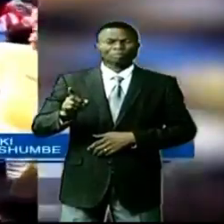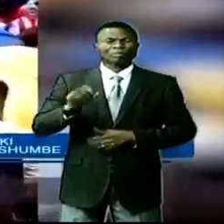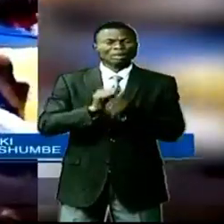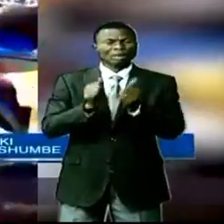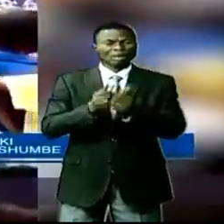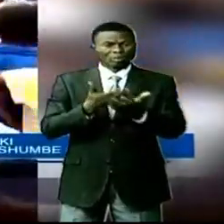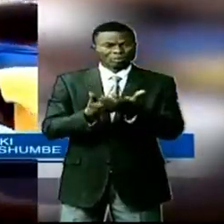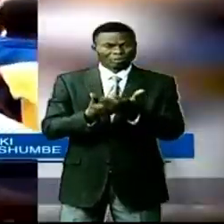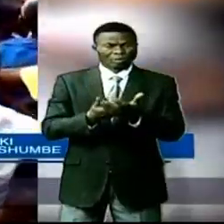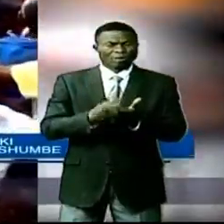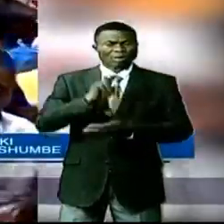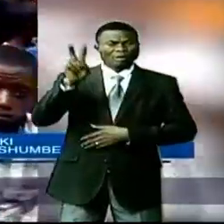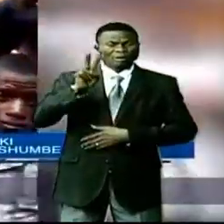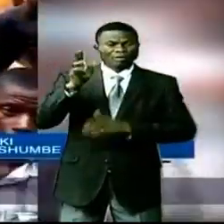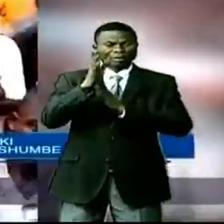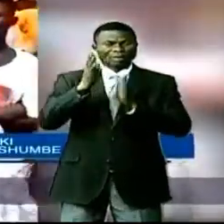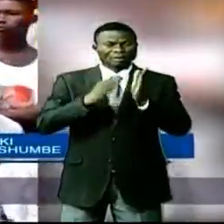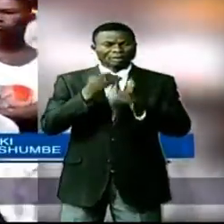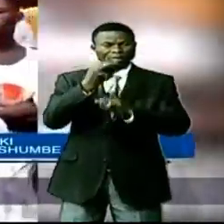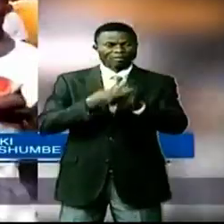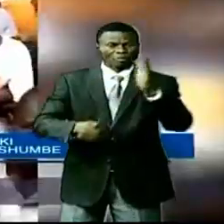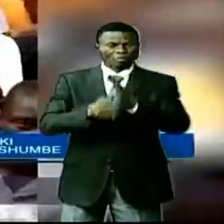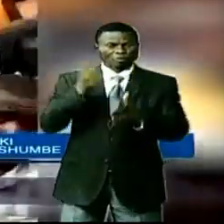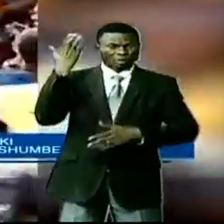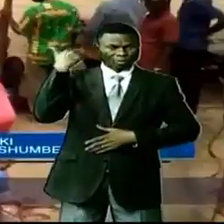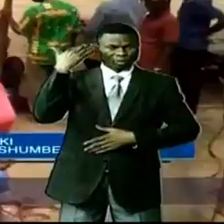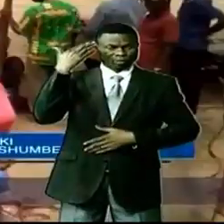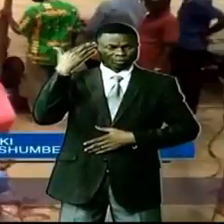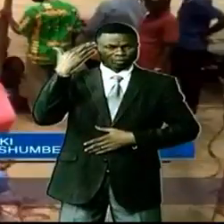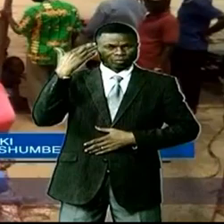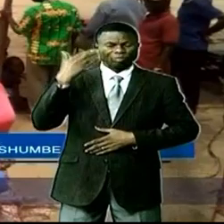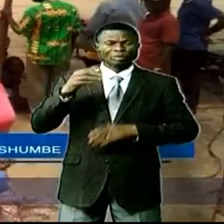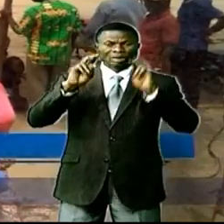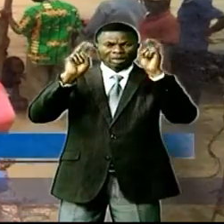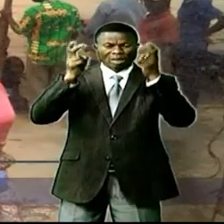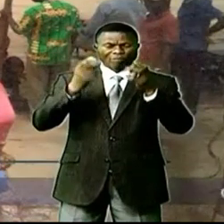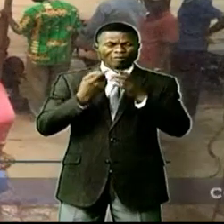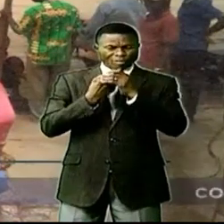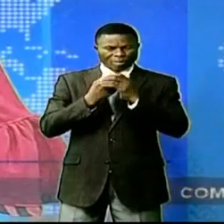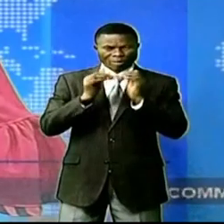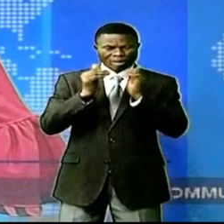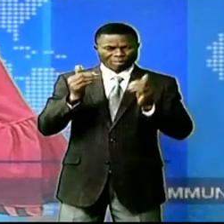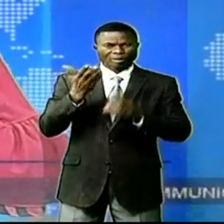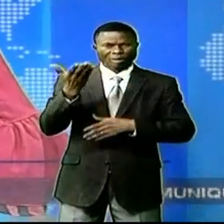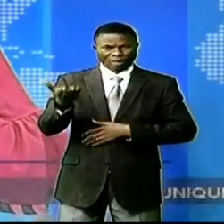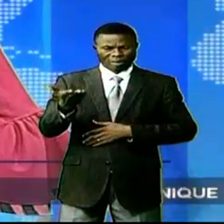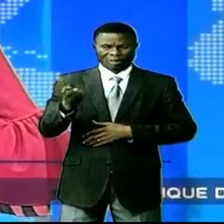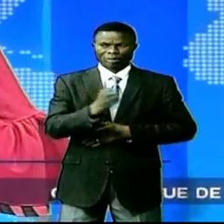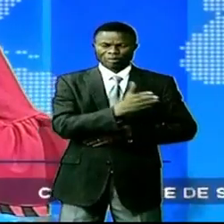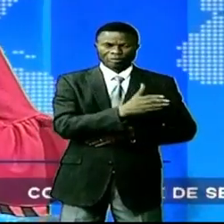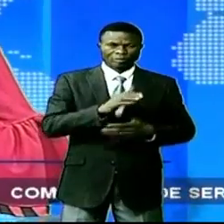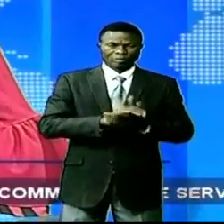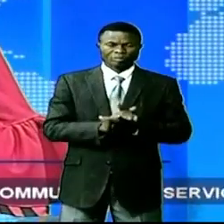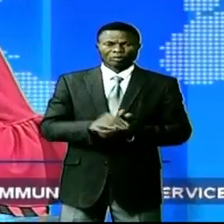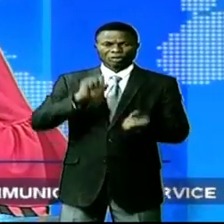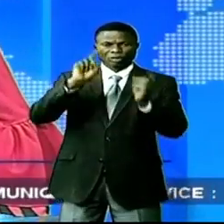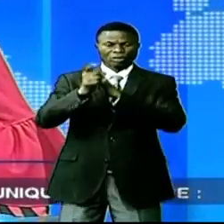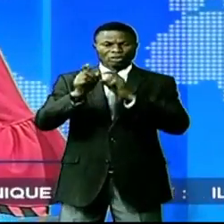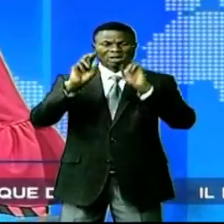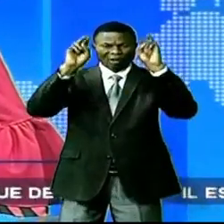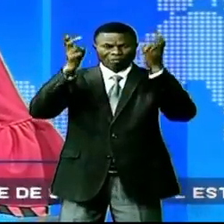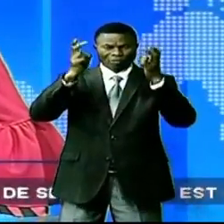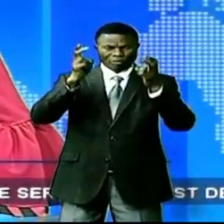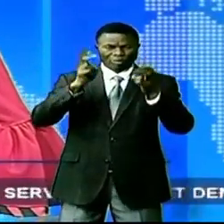se sont déroulés le vendredi 19 novembre dernier. La ville tente de retrouver son calme. La modernité s'est